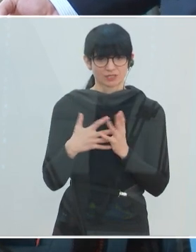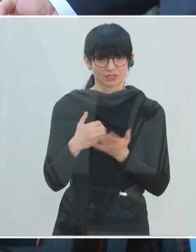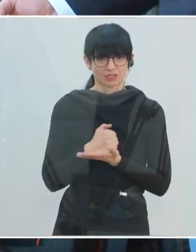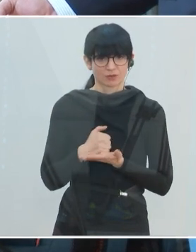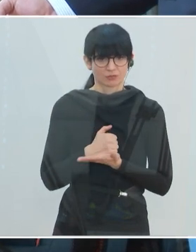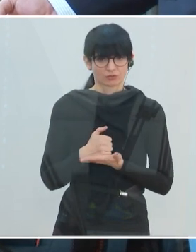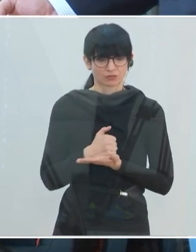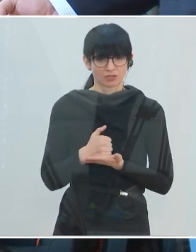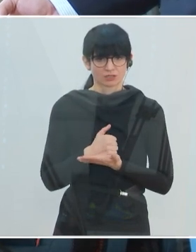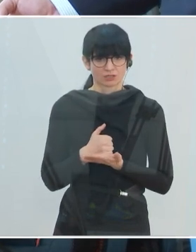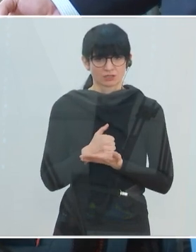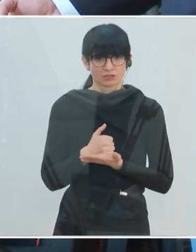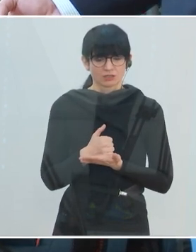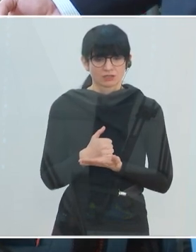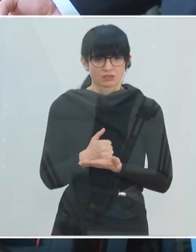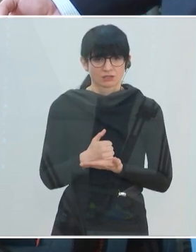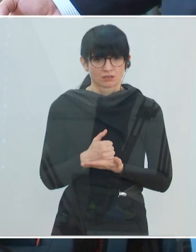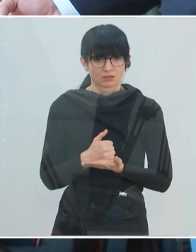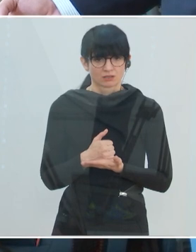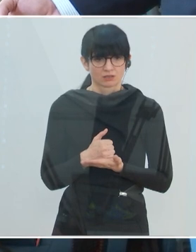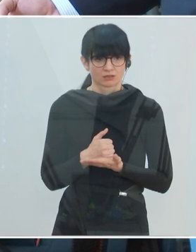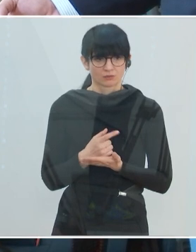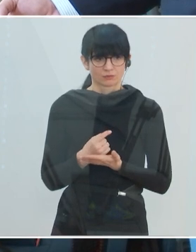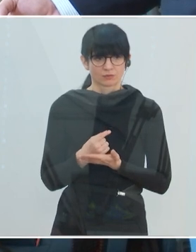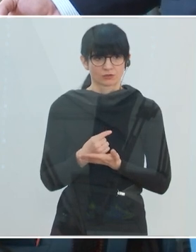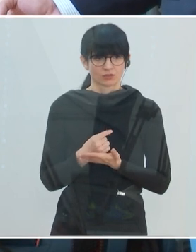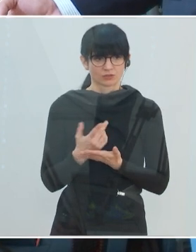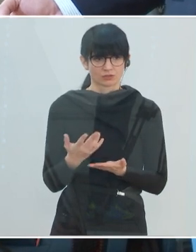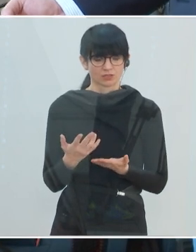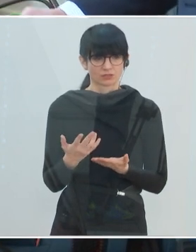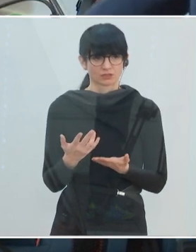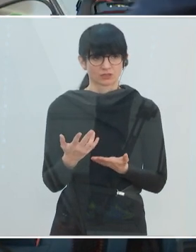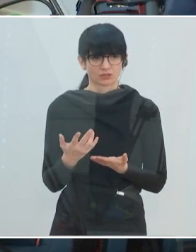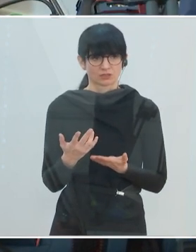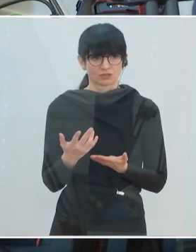daheim nur an Personen abgegeben werden, die sich nicht von ELGA abgemeldet haben? Danke.